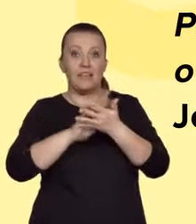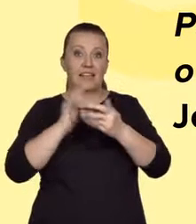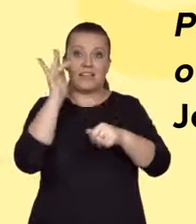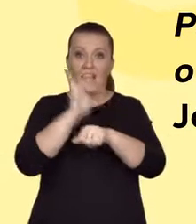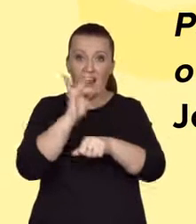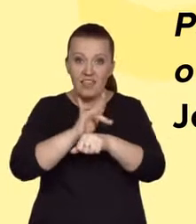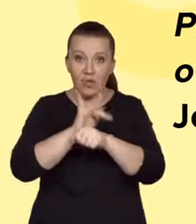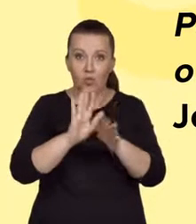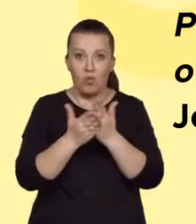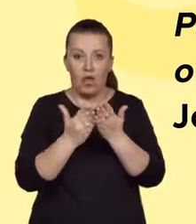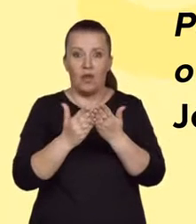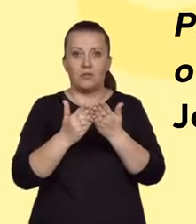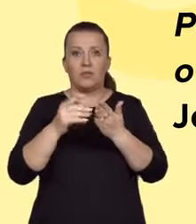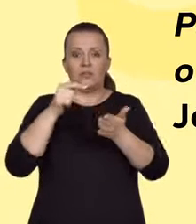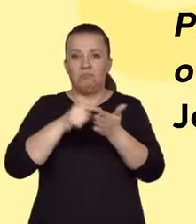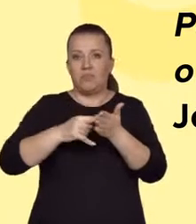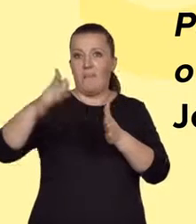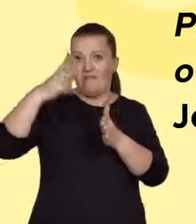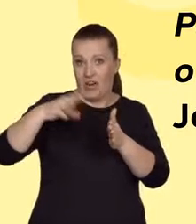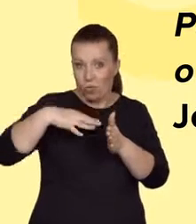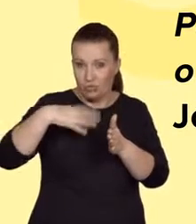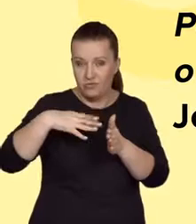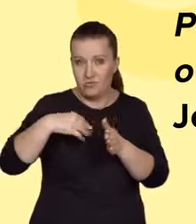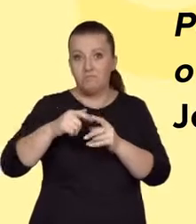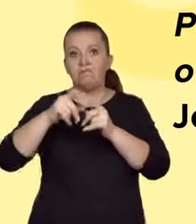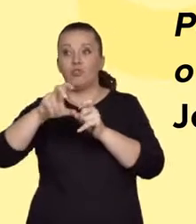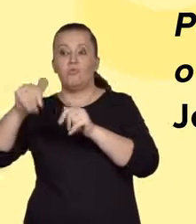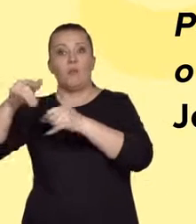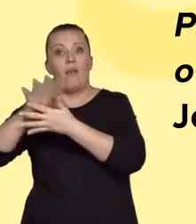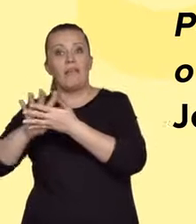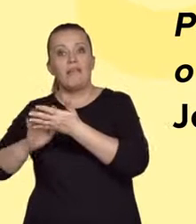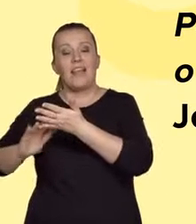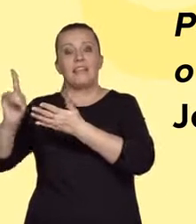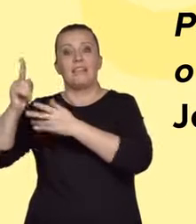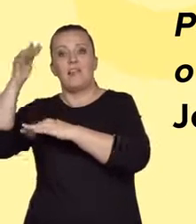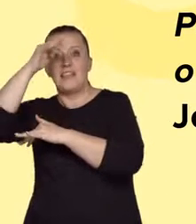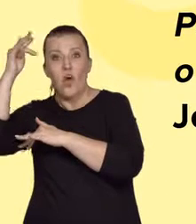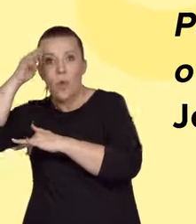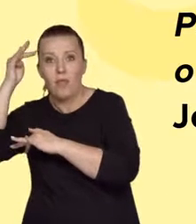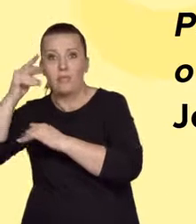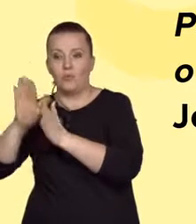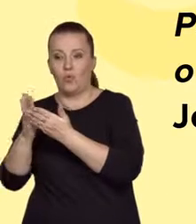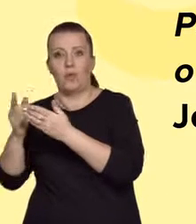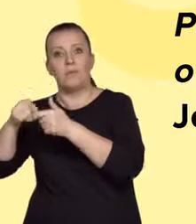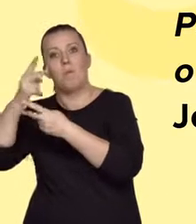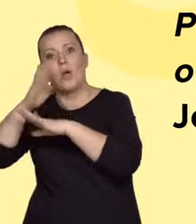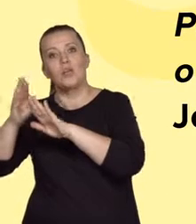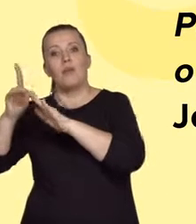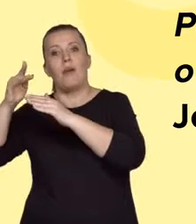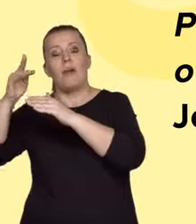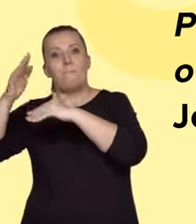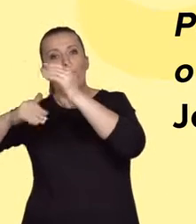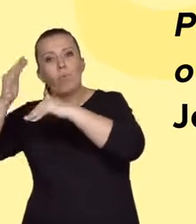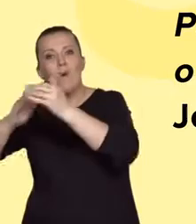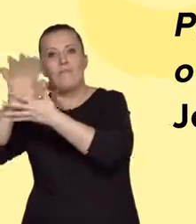-literacki, który jest nastawiony na wartościowanie. Czy to jest tekst teoretyczno-literacki, który jest nastawiony na strukturę